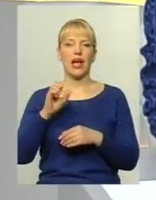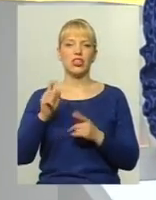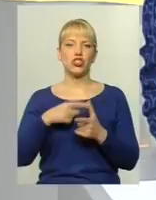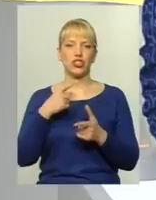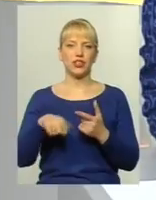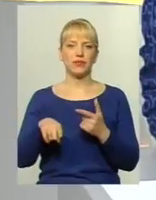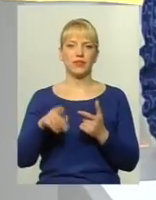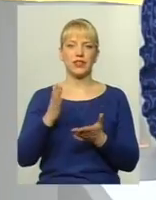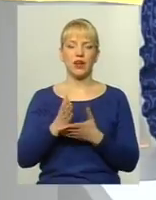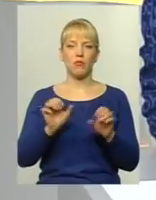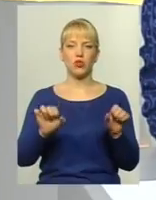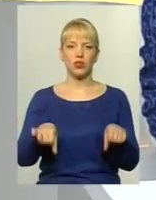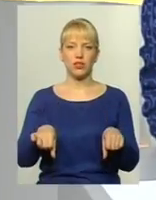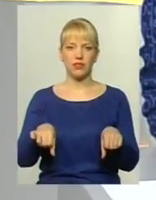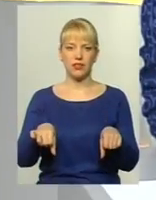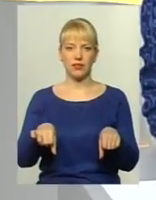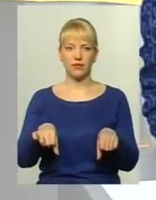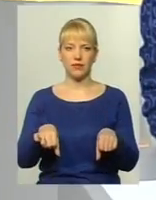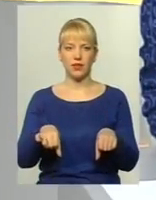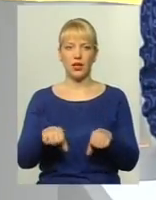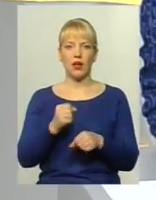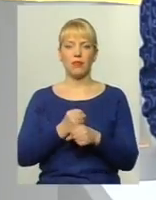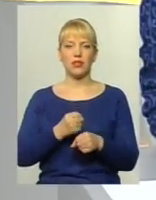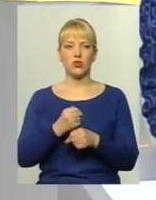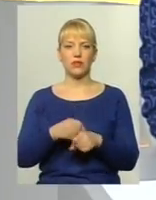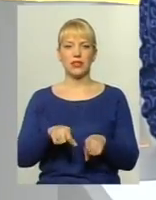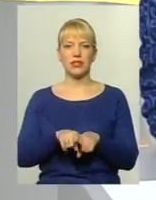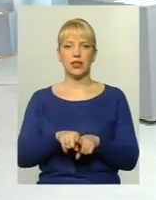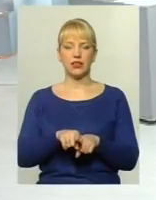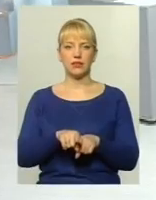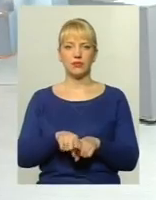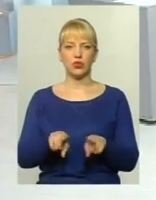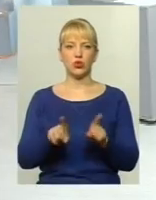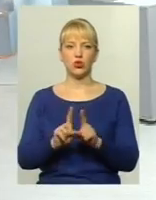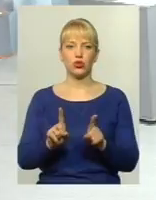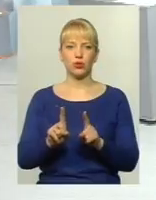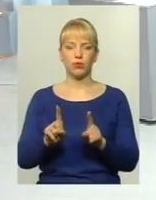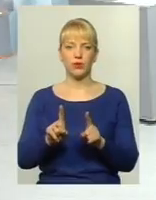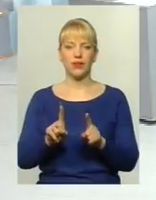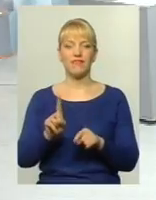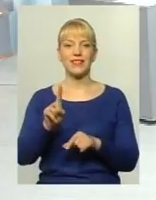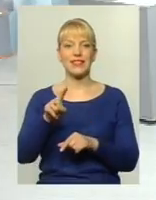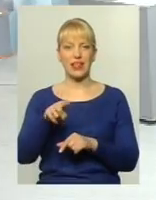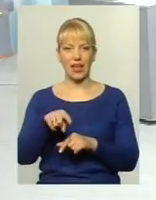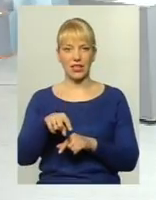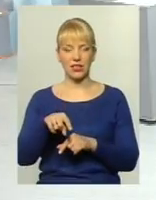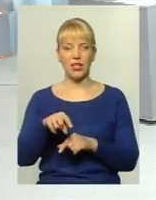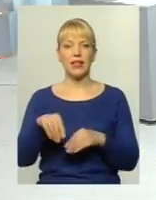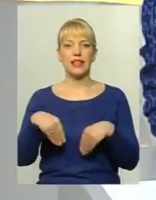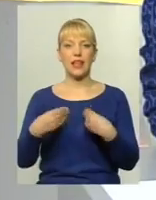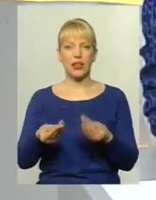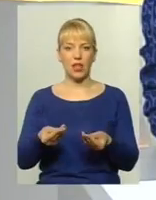Чи є можливість працювати таким чином, щоб все-таки дати